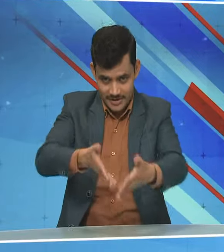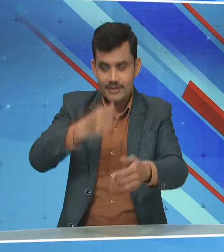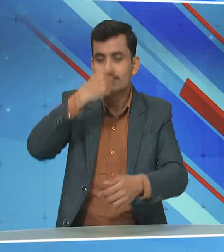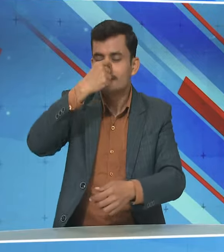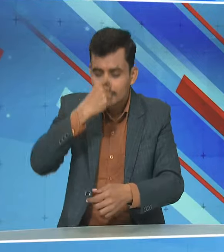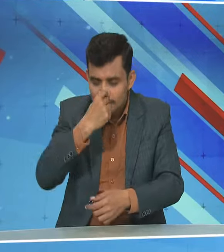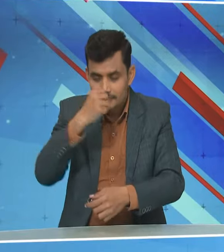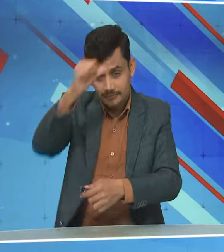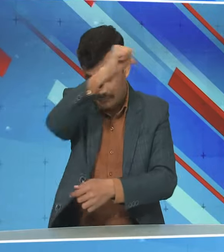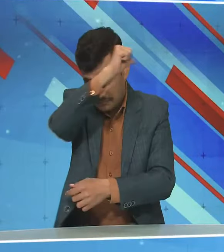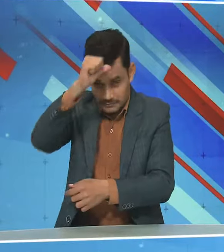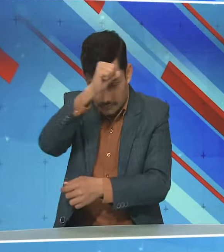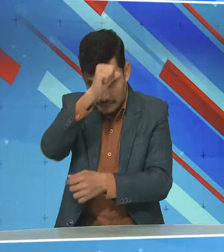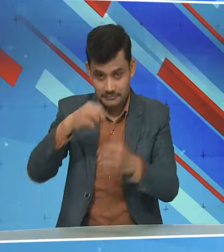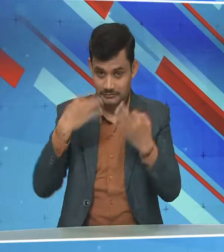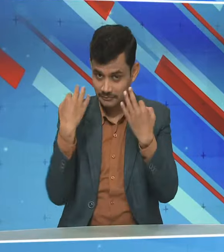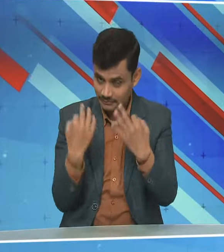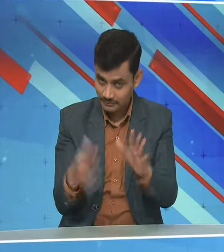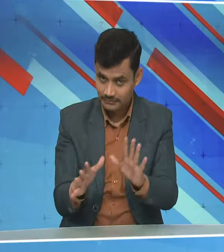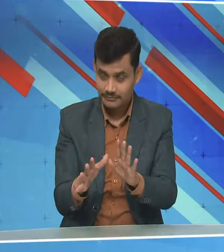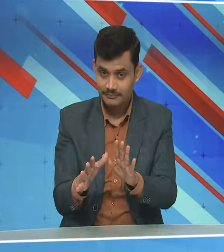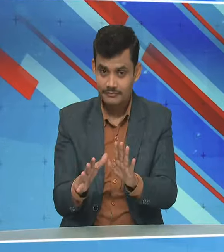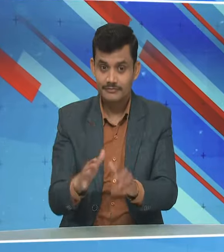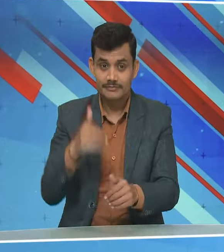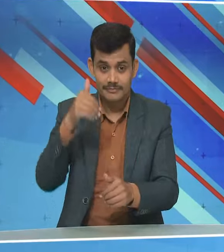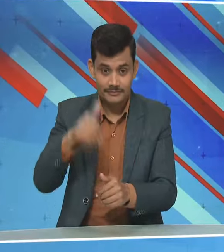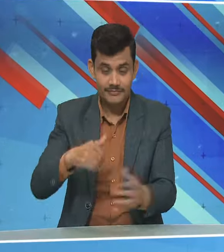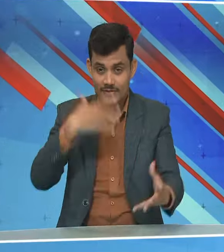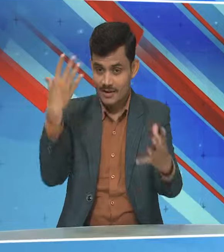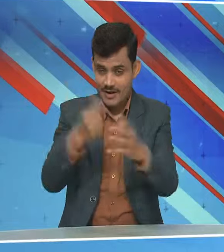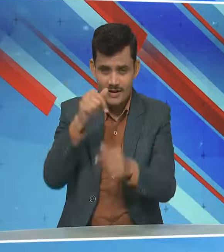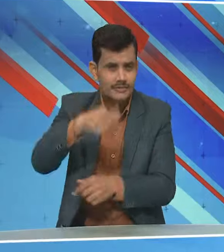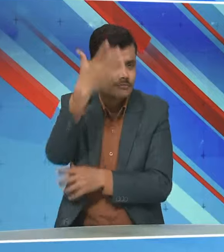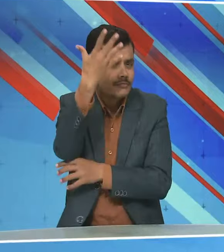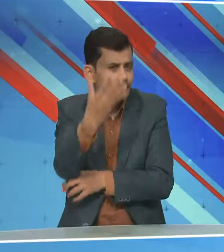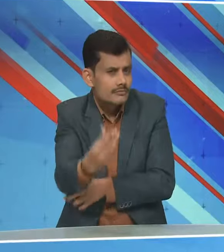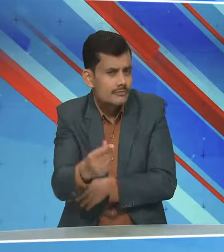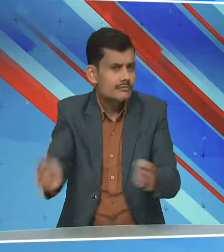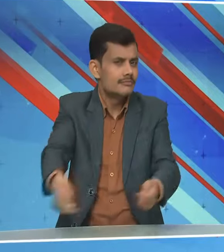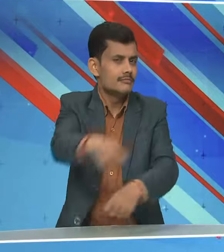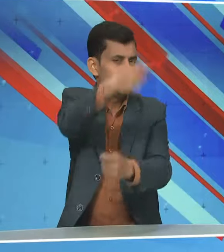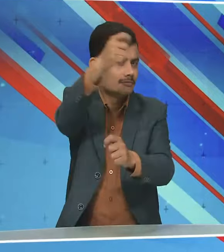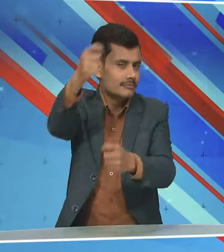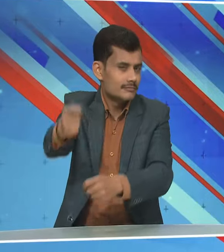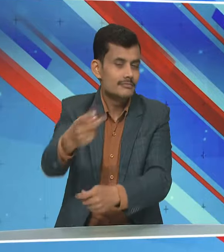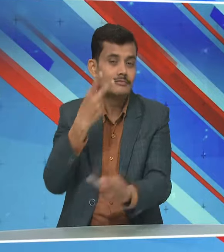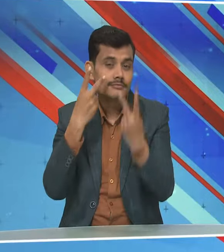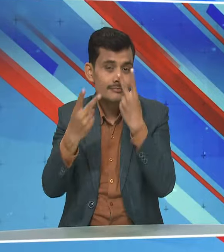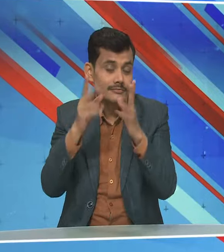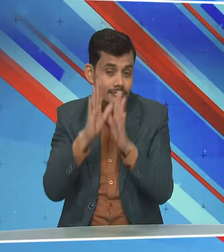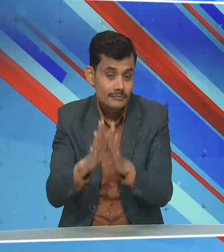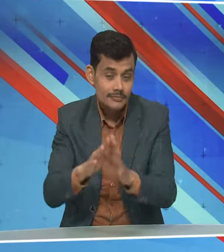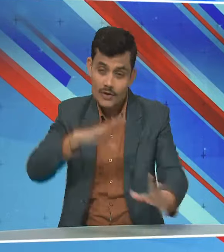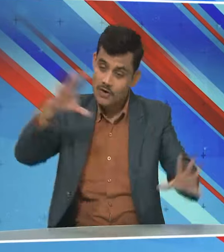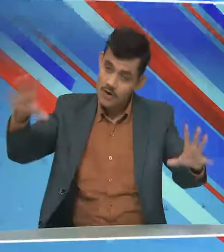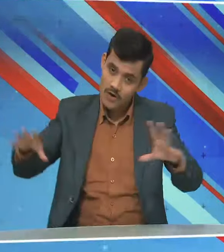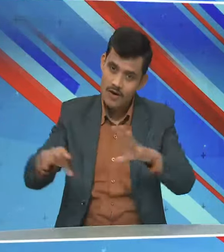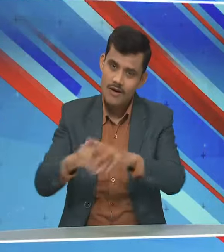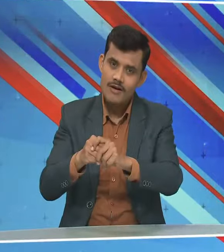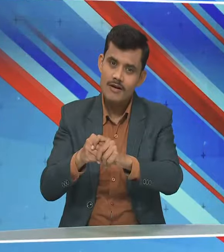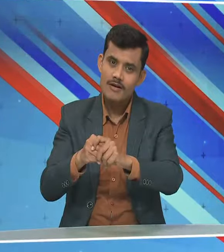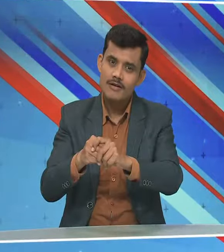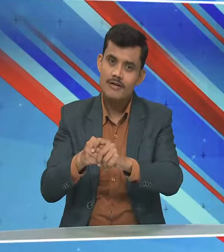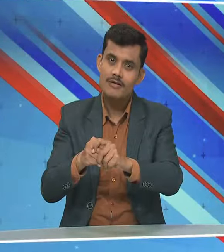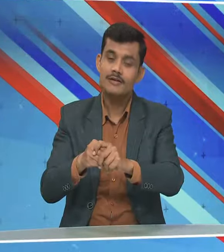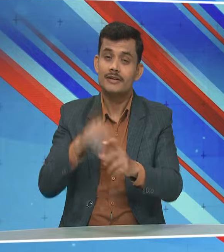पुरा पवित्र गंगा में हम लोग स्टान किया था हम लोग आज शाम में आरती देखेंगे ये सब के लिए हम लोग लोग